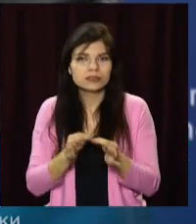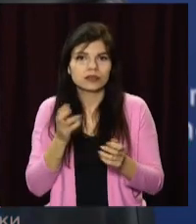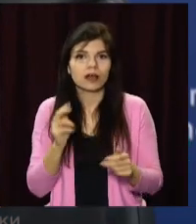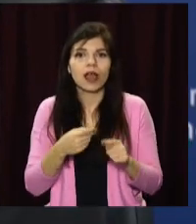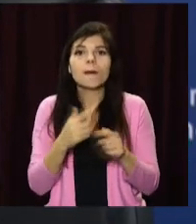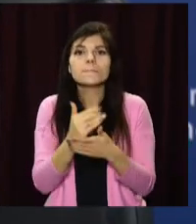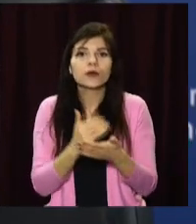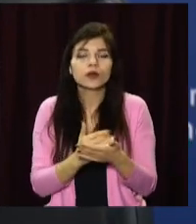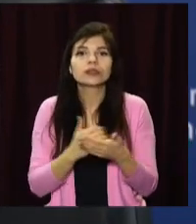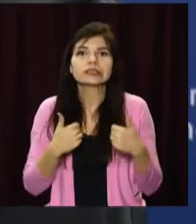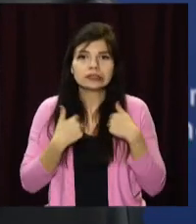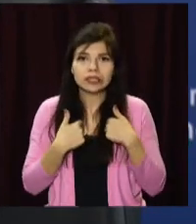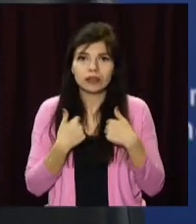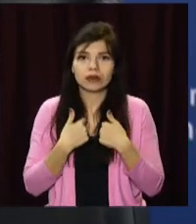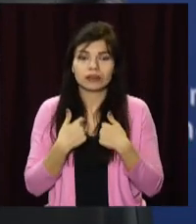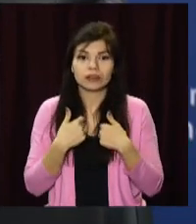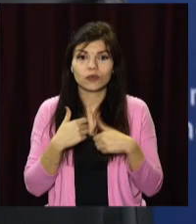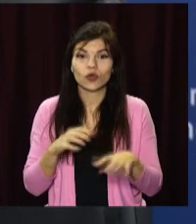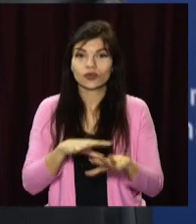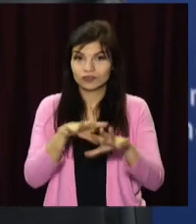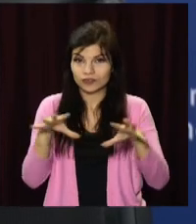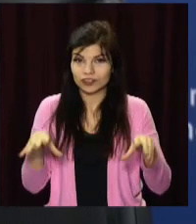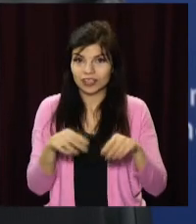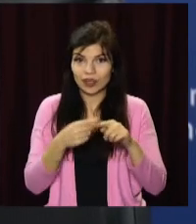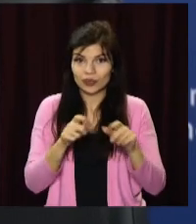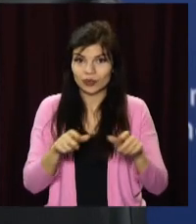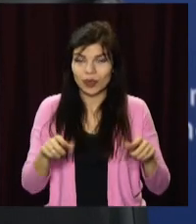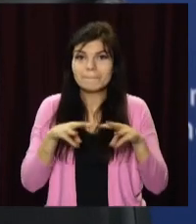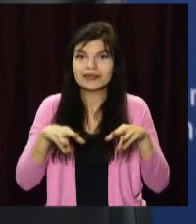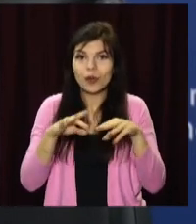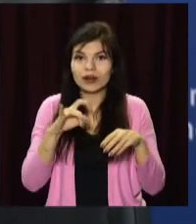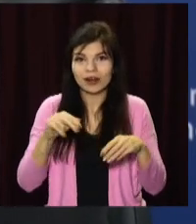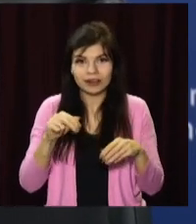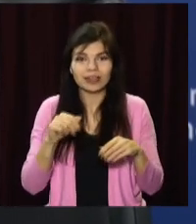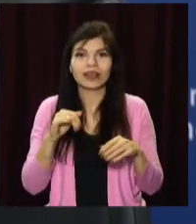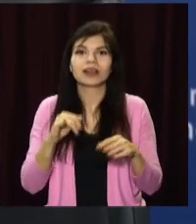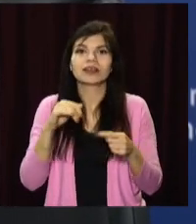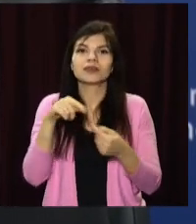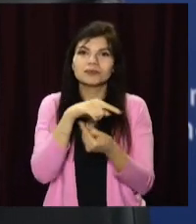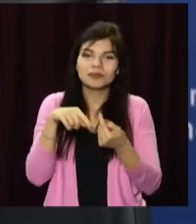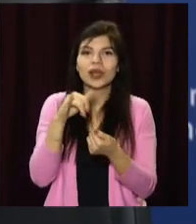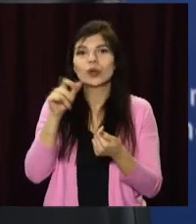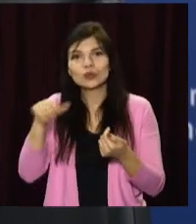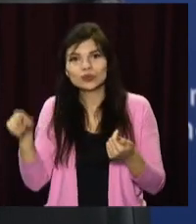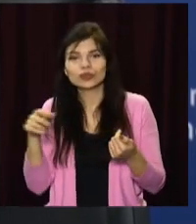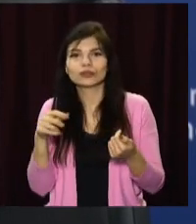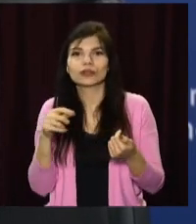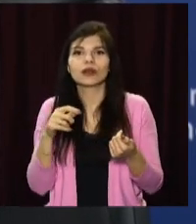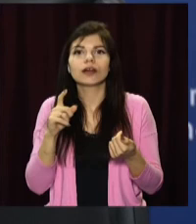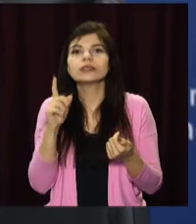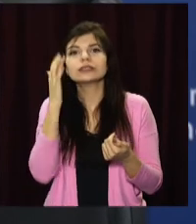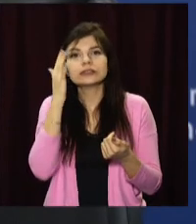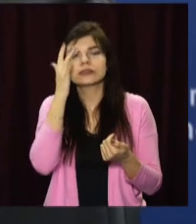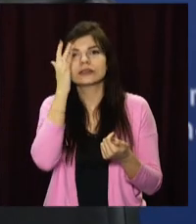багатьох років. Ключова ідея програми і зусиль усіх і департаментів міської ради, і